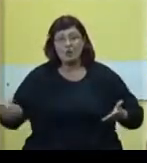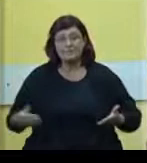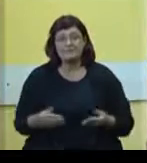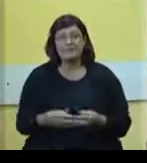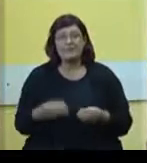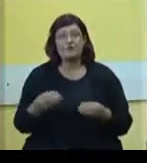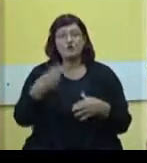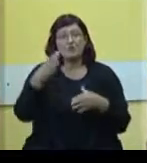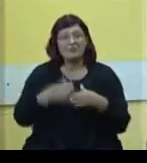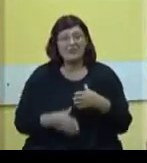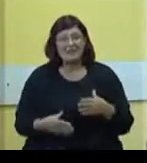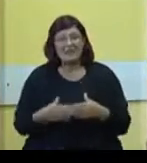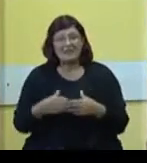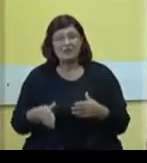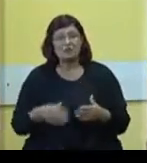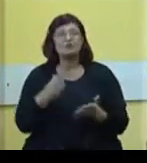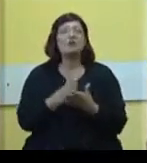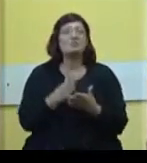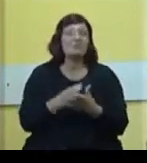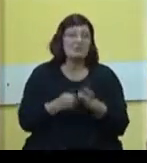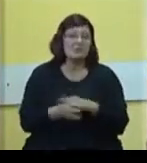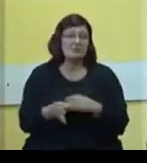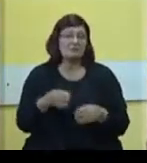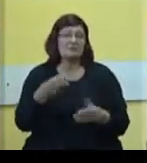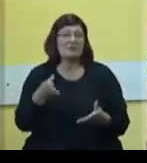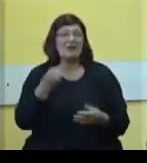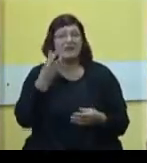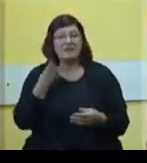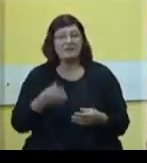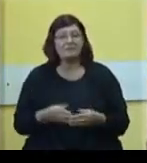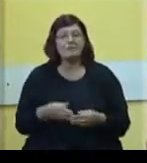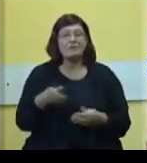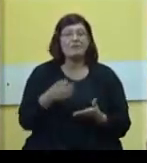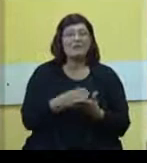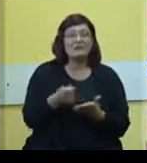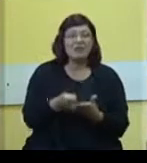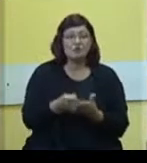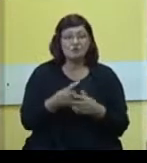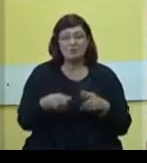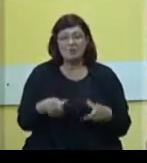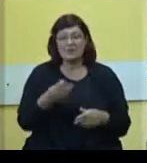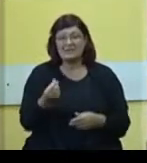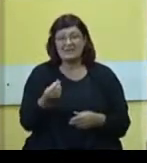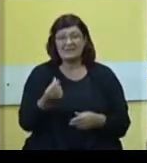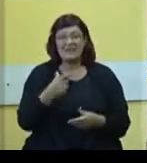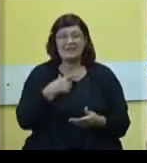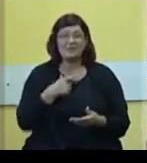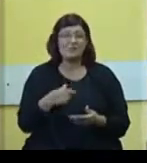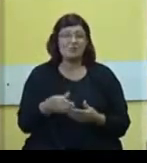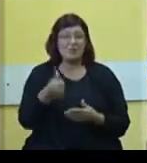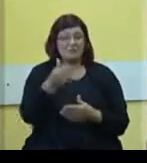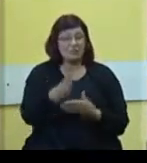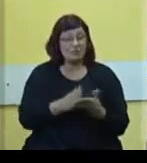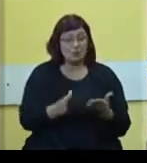pri kraju realizacije, da će biti realizovano tada i tada, pa će tada biti plaćeno i zbog toga ne mogu sredstva budu u prvom polu